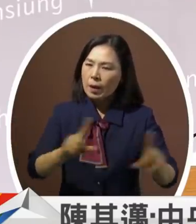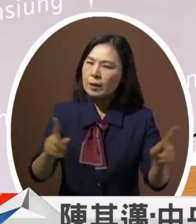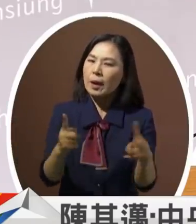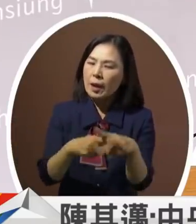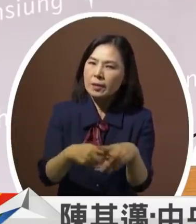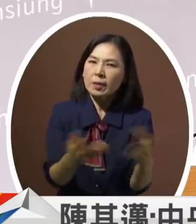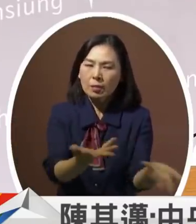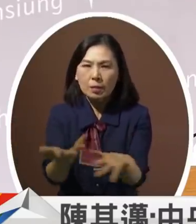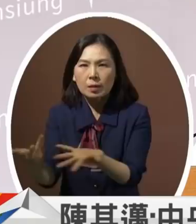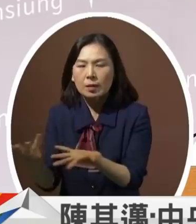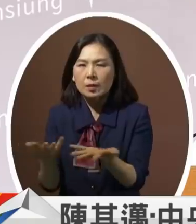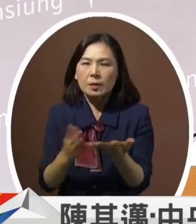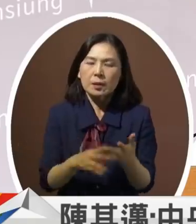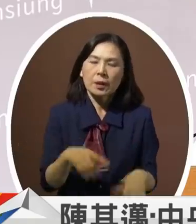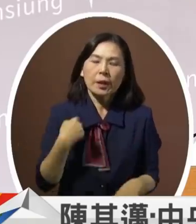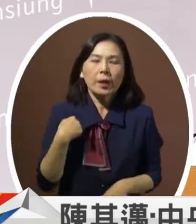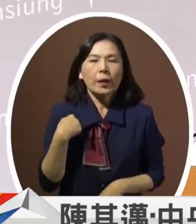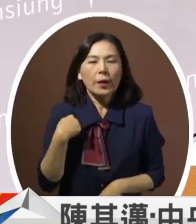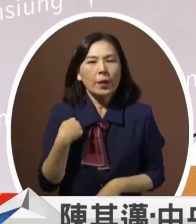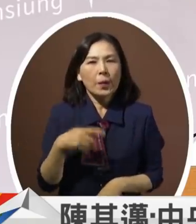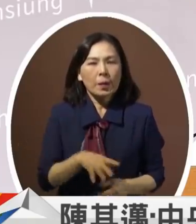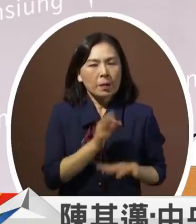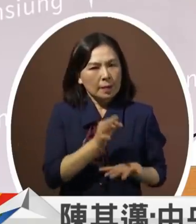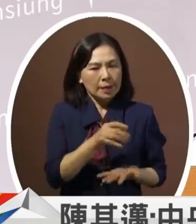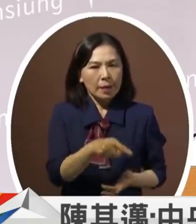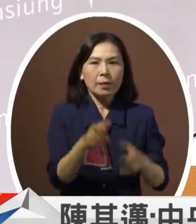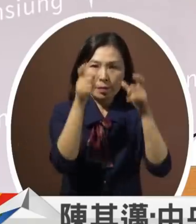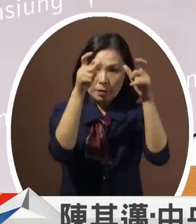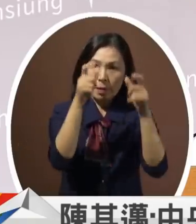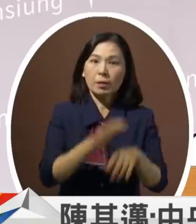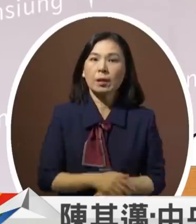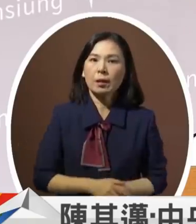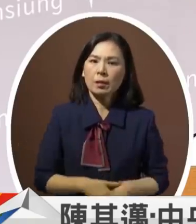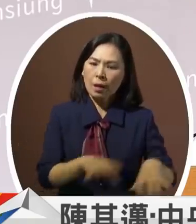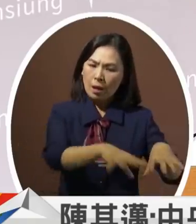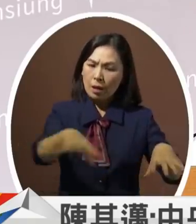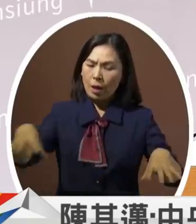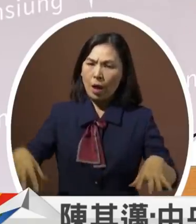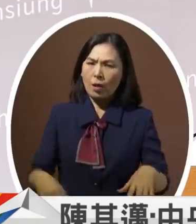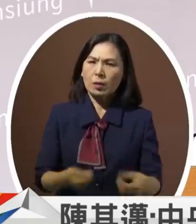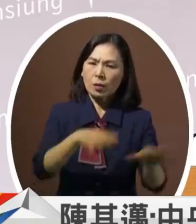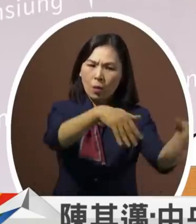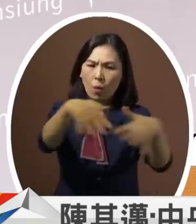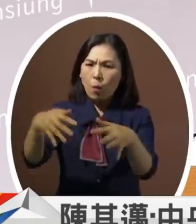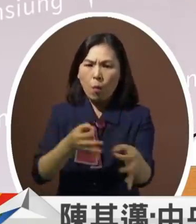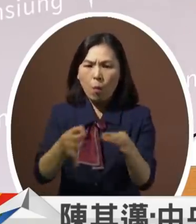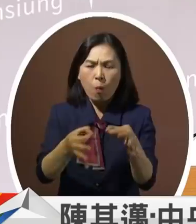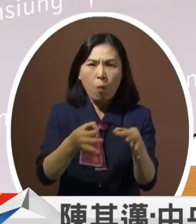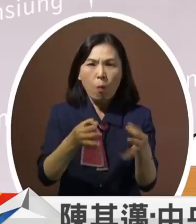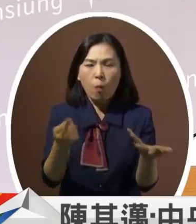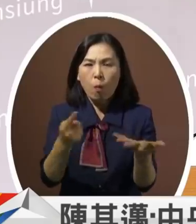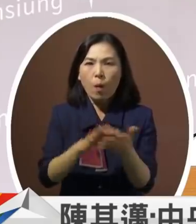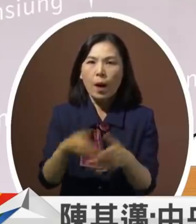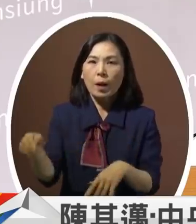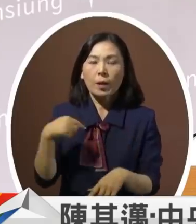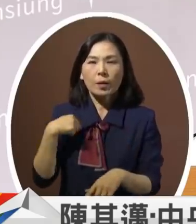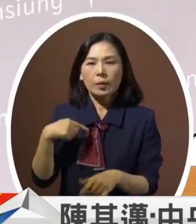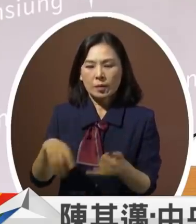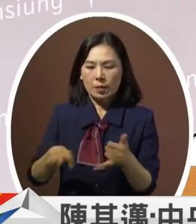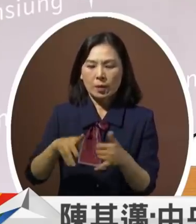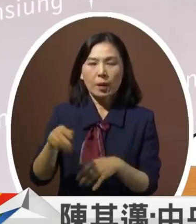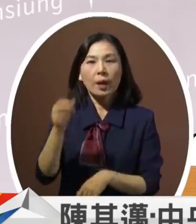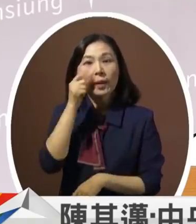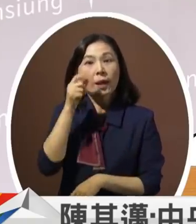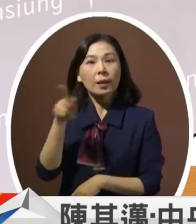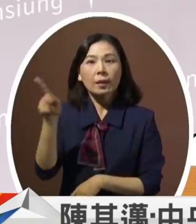心里一直挂念的高雄各县市的招商一直拼命的往前冲我们解决了南科山崎的土地